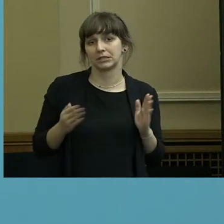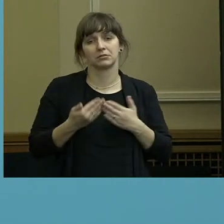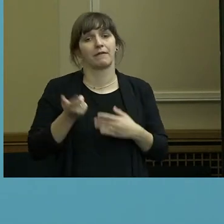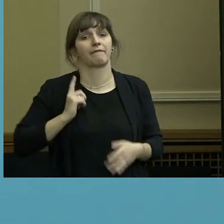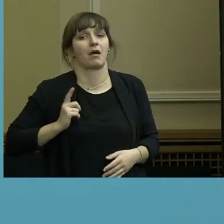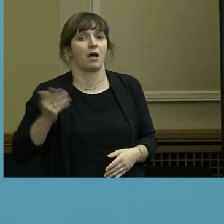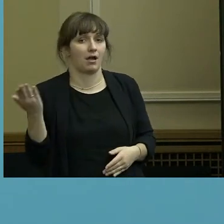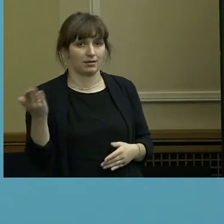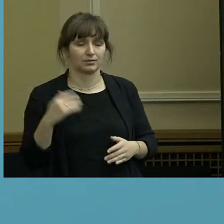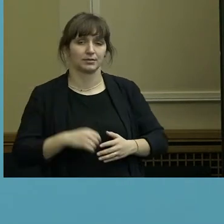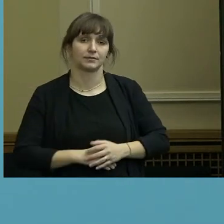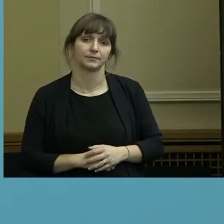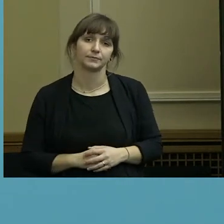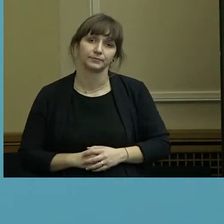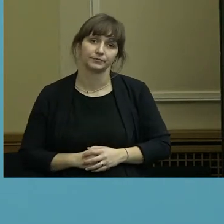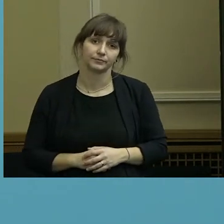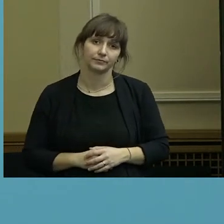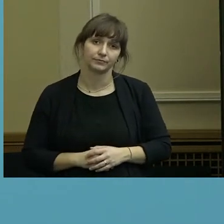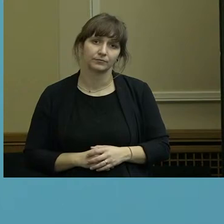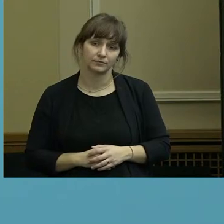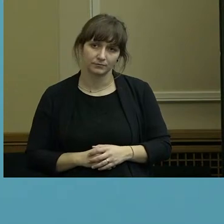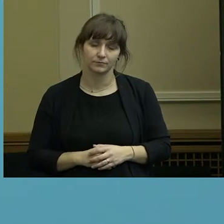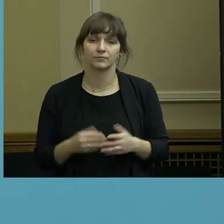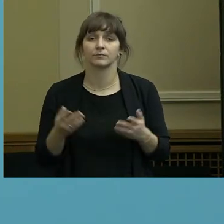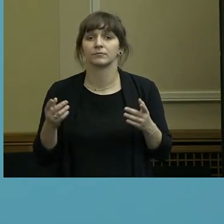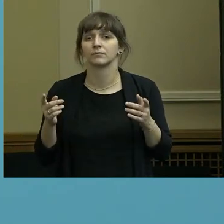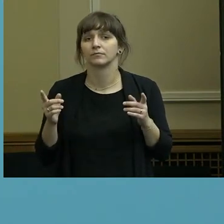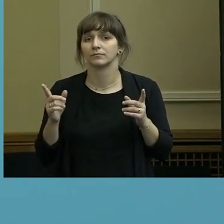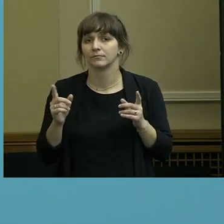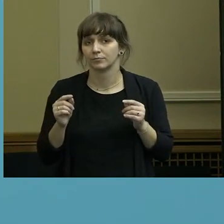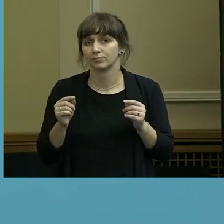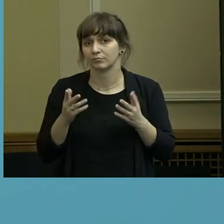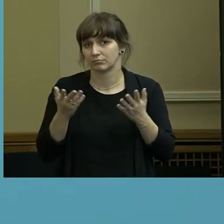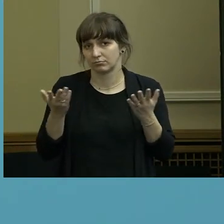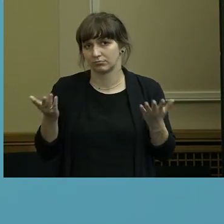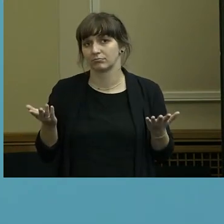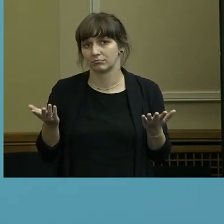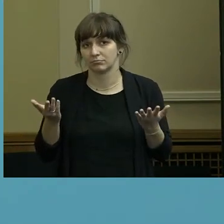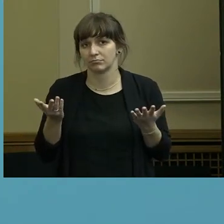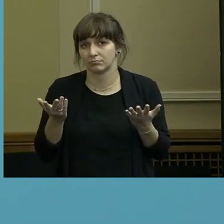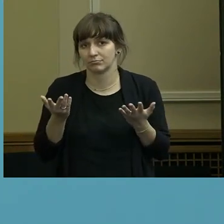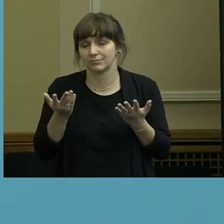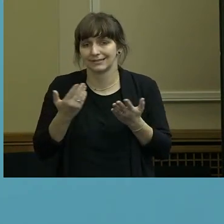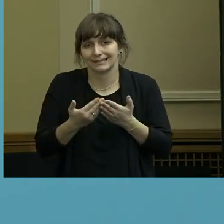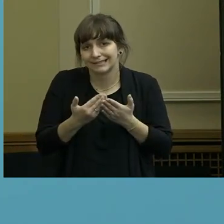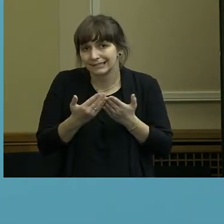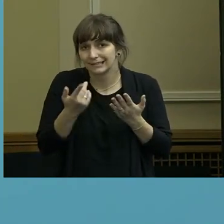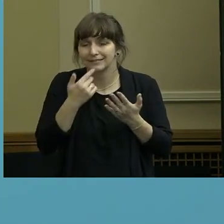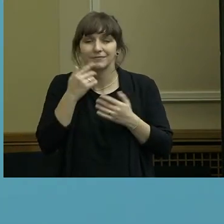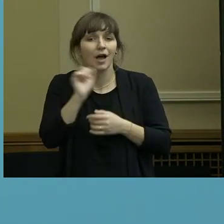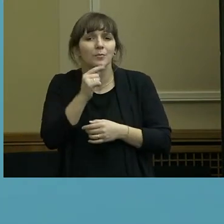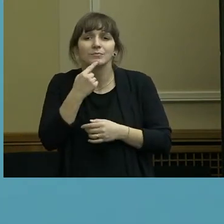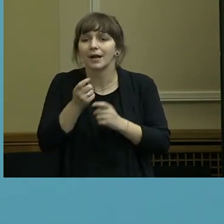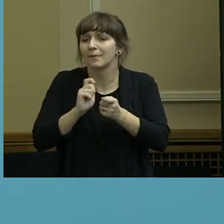ist sozusagen klar, dass dann jetzt also auch nicht mehr, deswegen sage ich kein Poker, also da wird jetzt auch nicht mehr über das